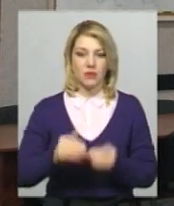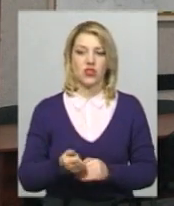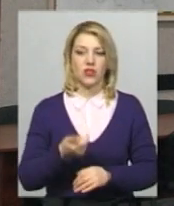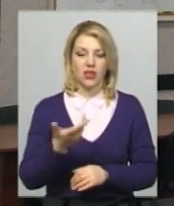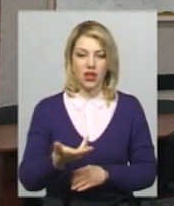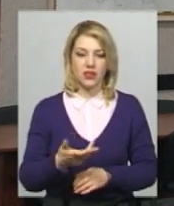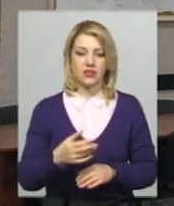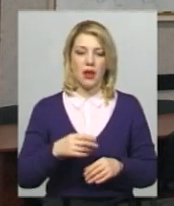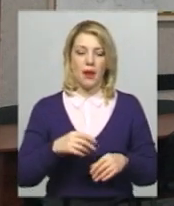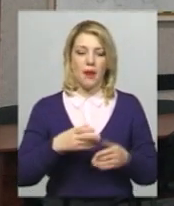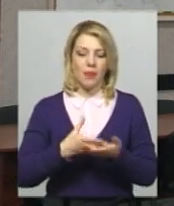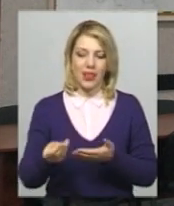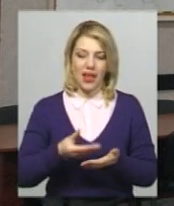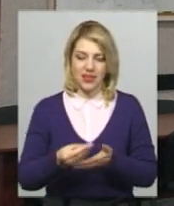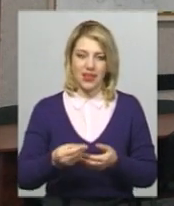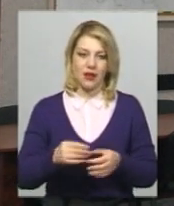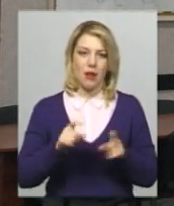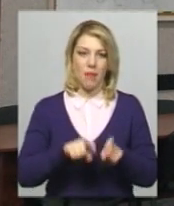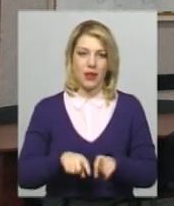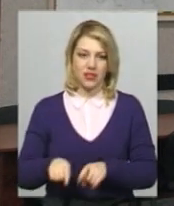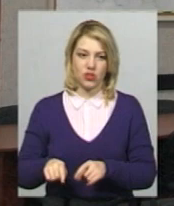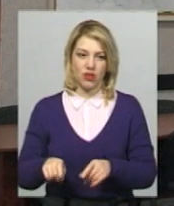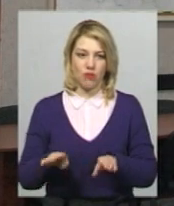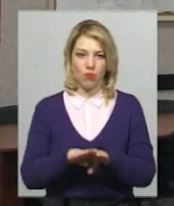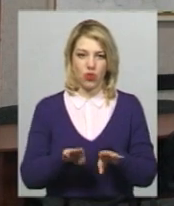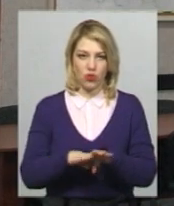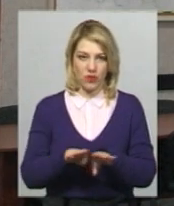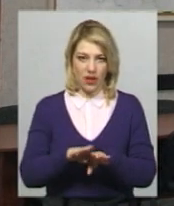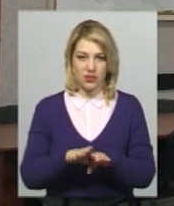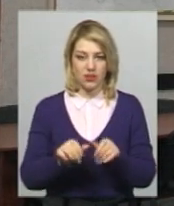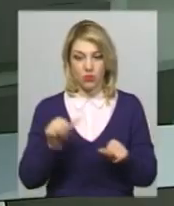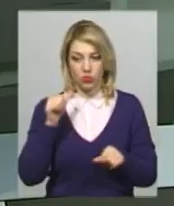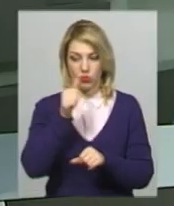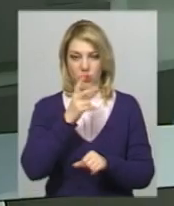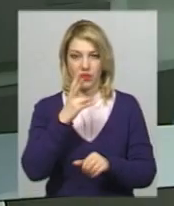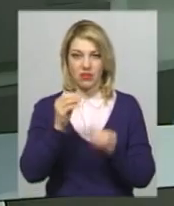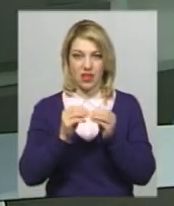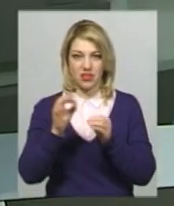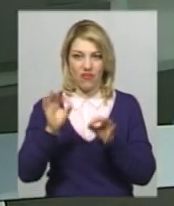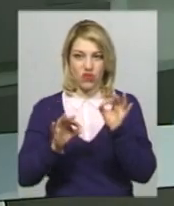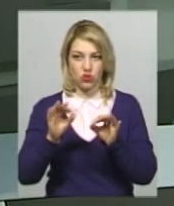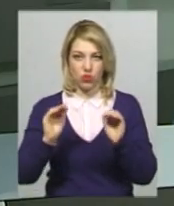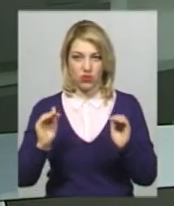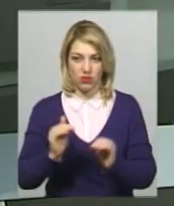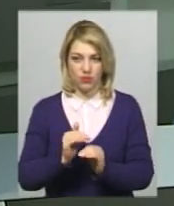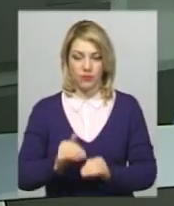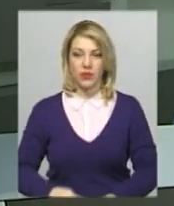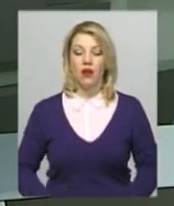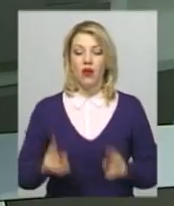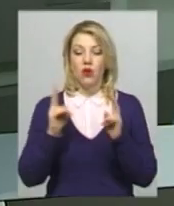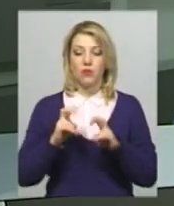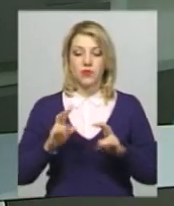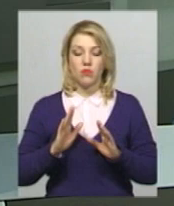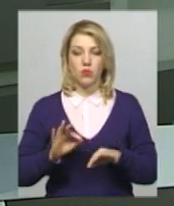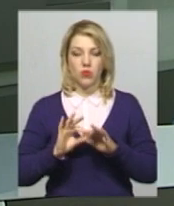Управлення з січням минулого року приблизно на 10%. Обстеження проводитимуть працівники